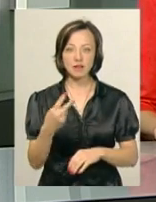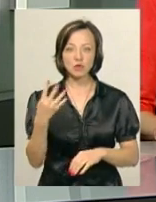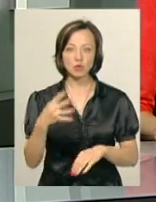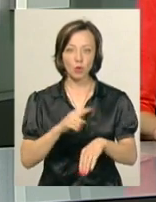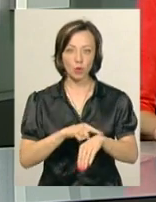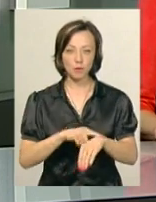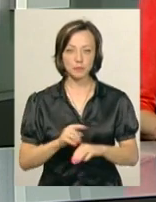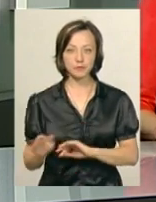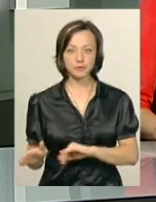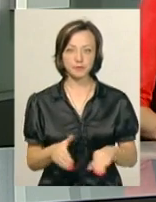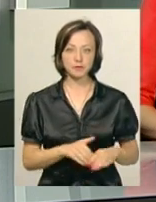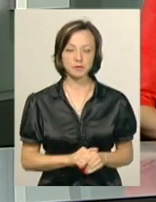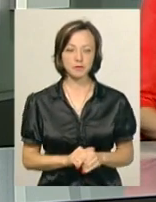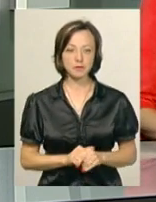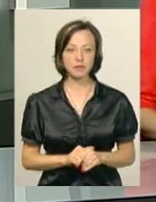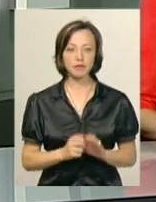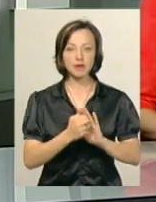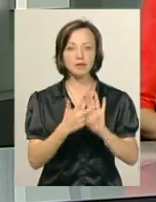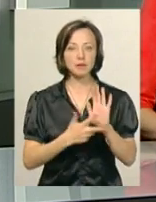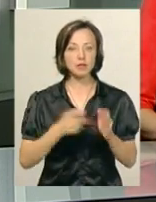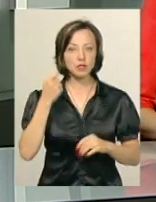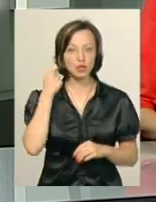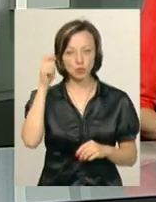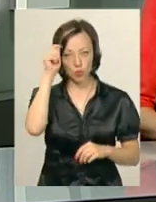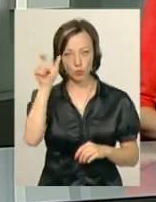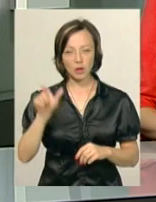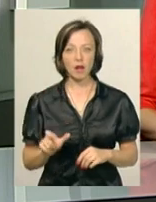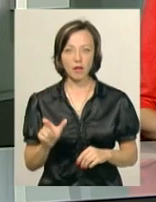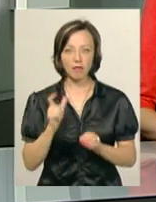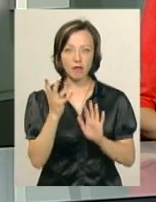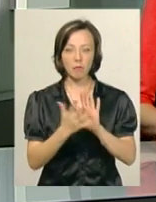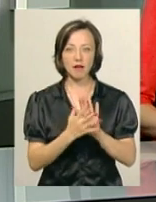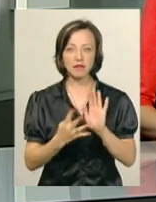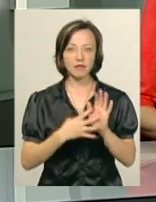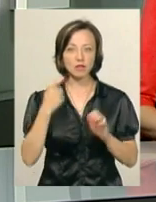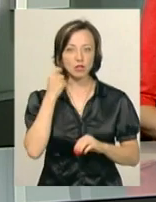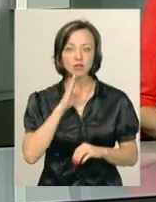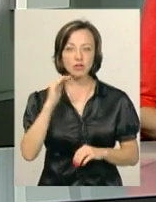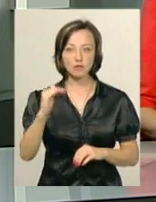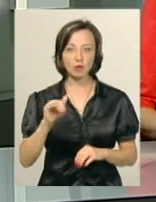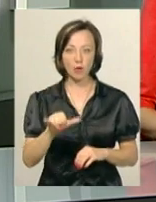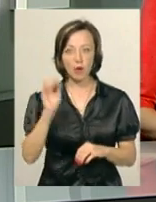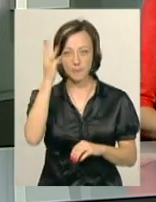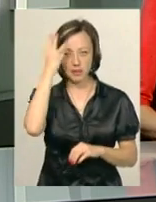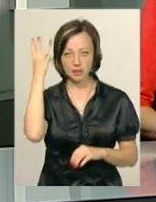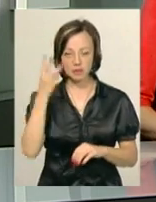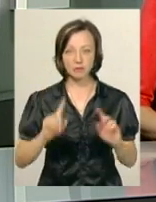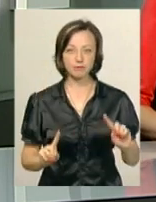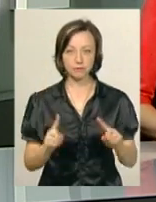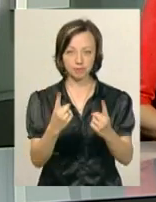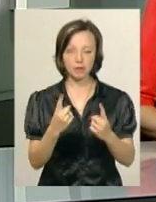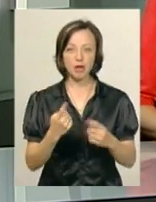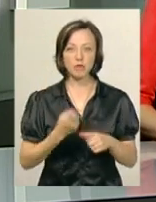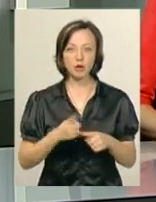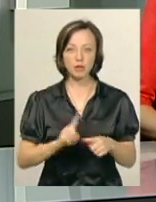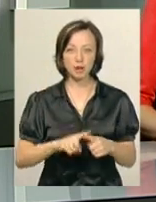.40. 18-річного юнака, який напав на 9-річну дівчинку у Хмельницькому, взяли під варту.